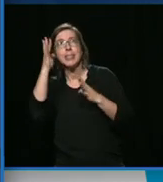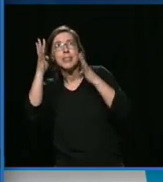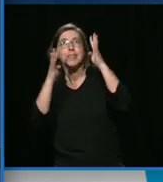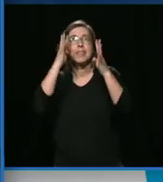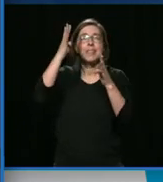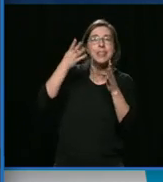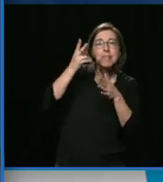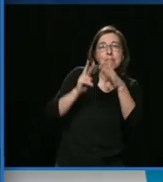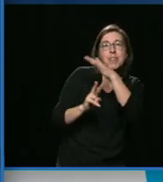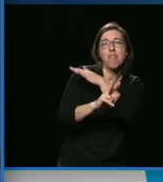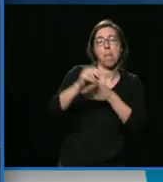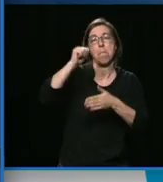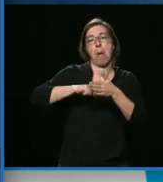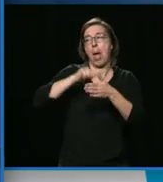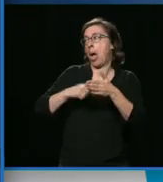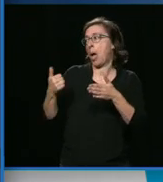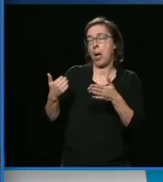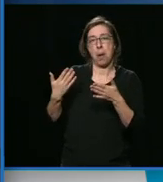S'il vous plaît,